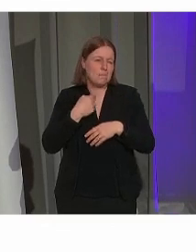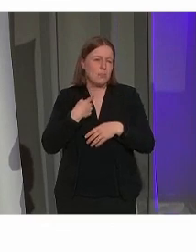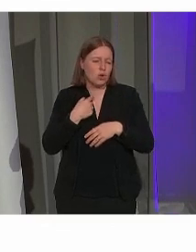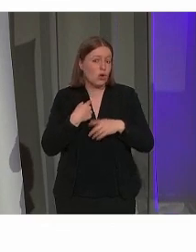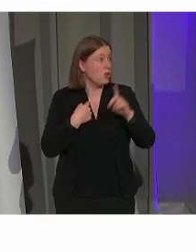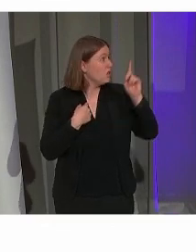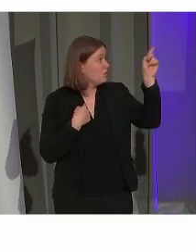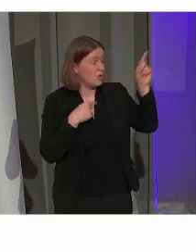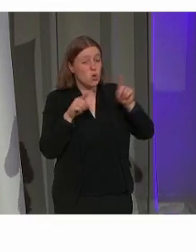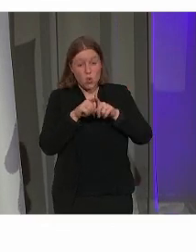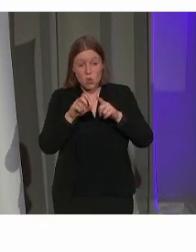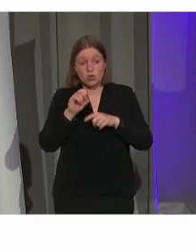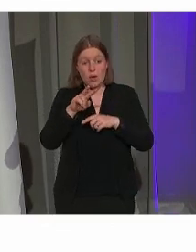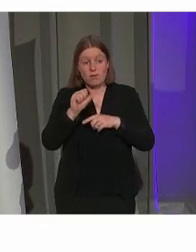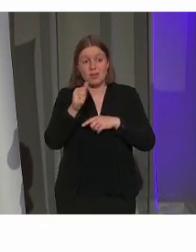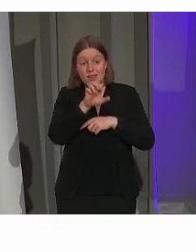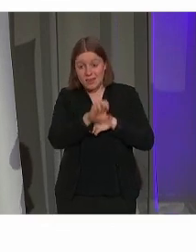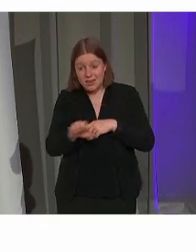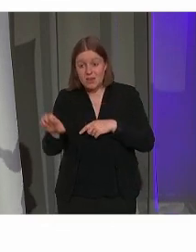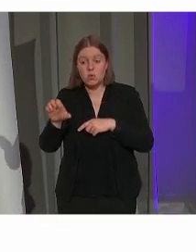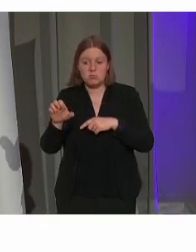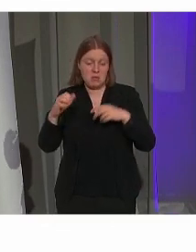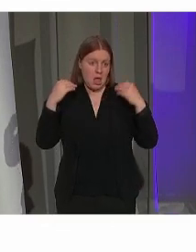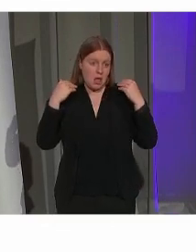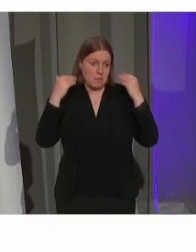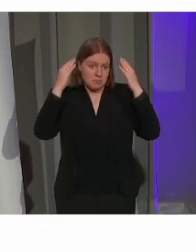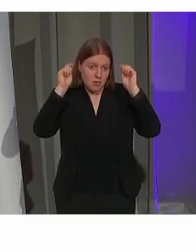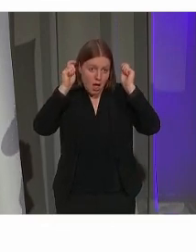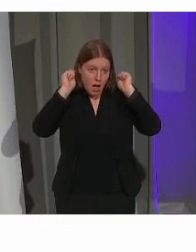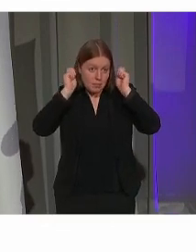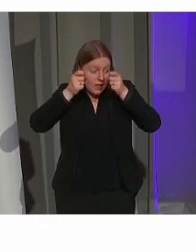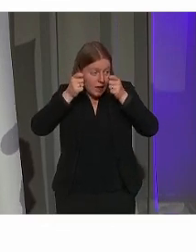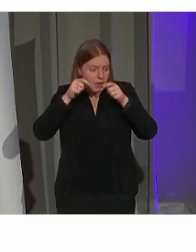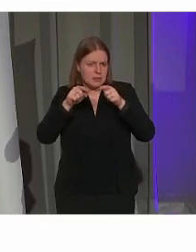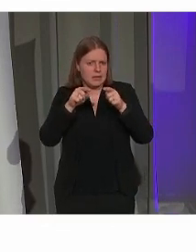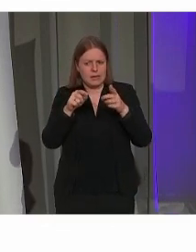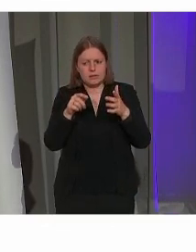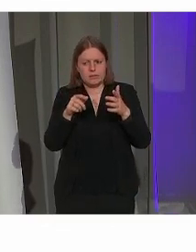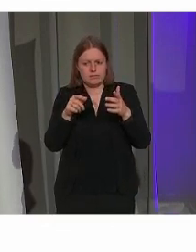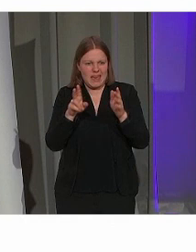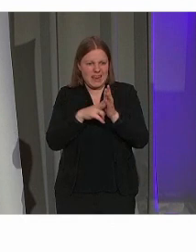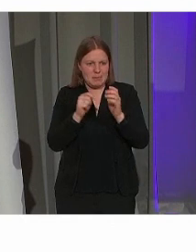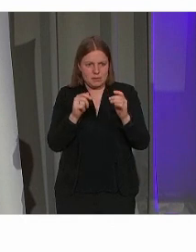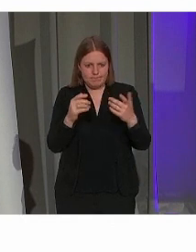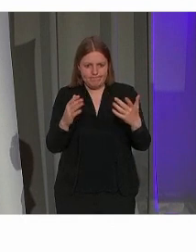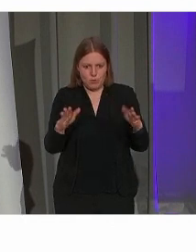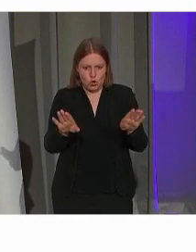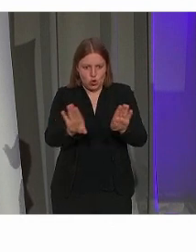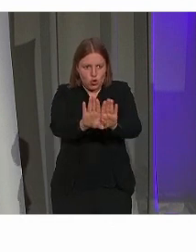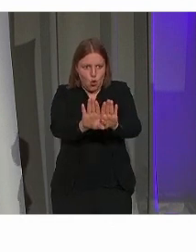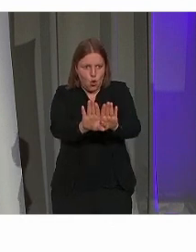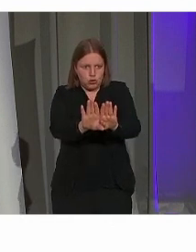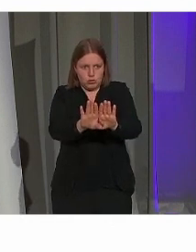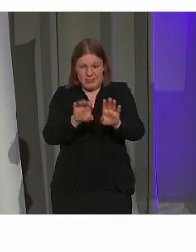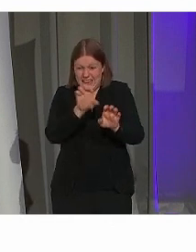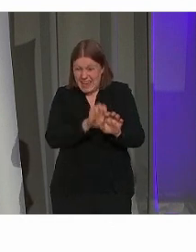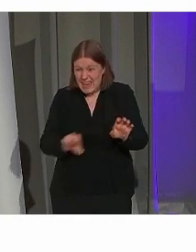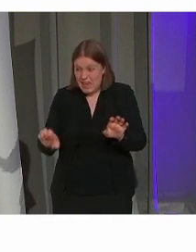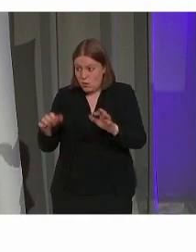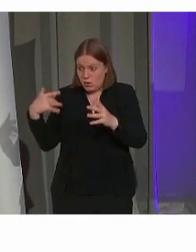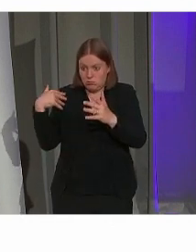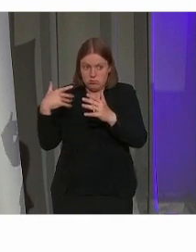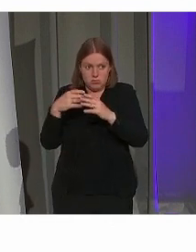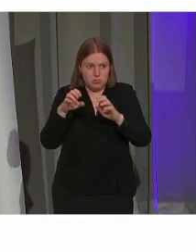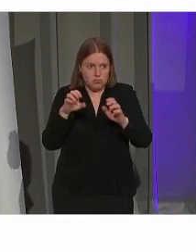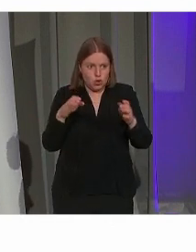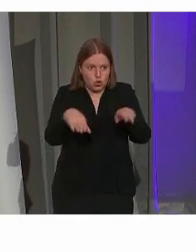even goed teruggaat tot de twaalfde eeuw, Abdaylocatie, dus dezelfde dynamiek, eigenlijk is dat een gesloten locatie geweest voor eeuwen en voor de